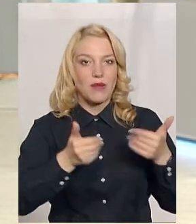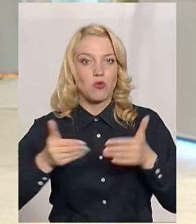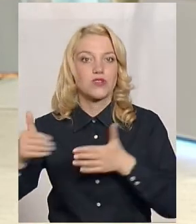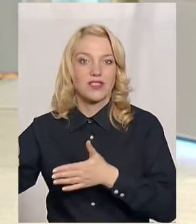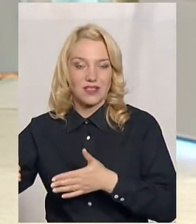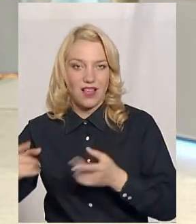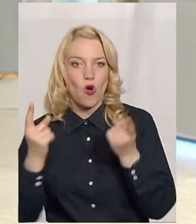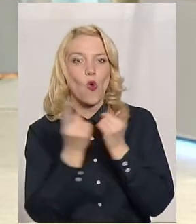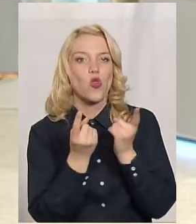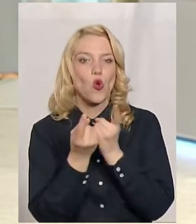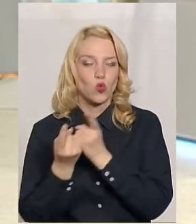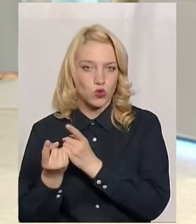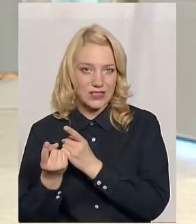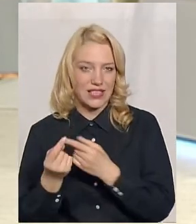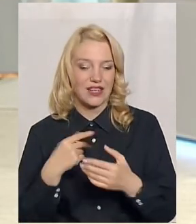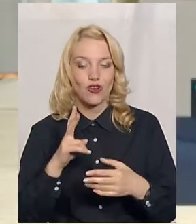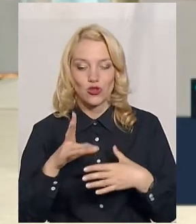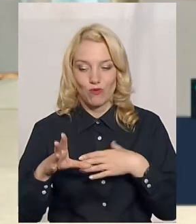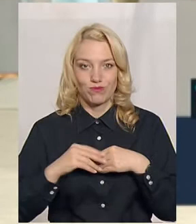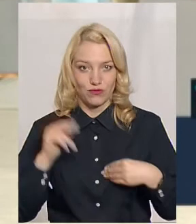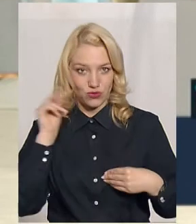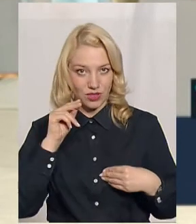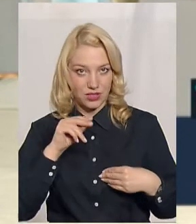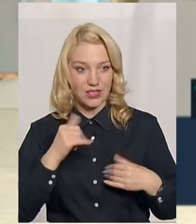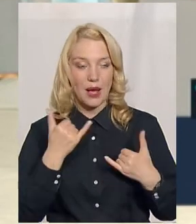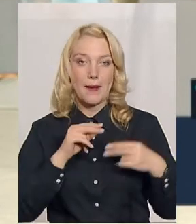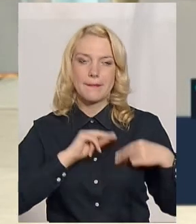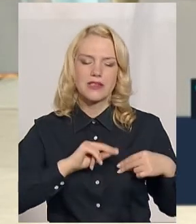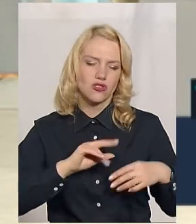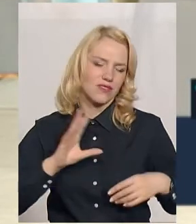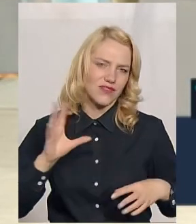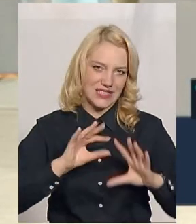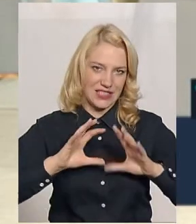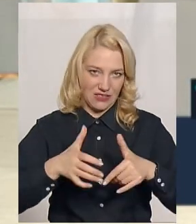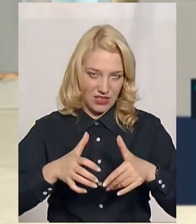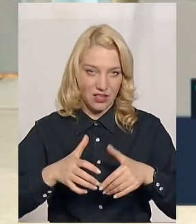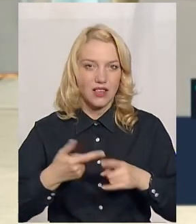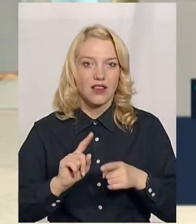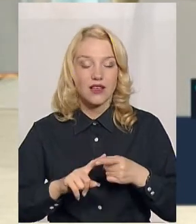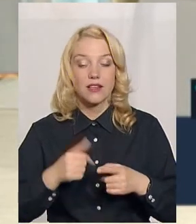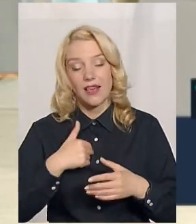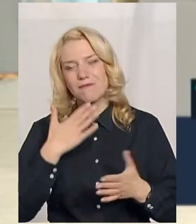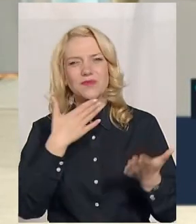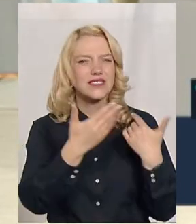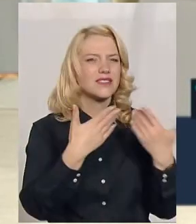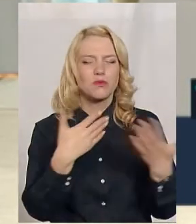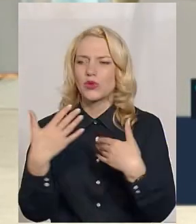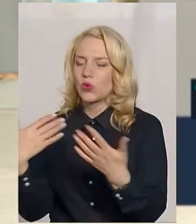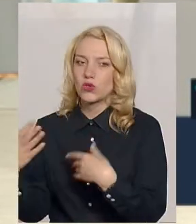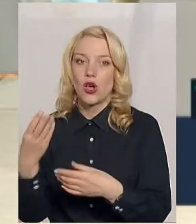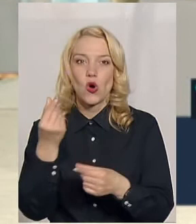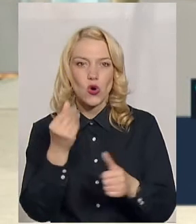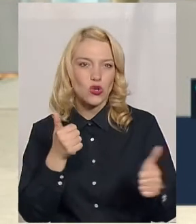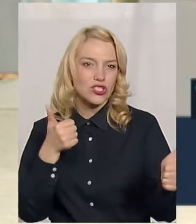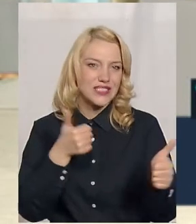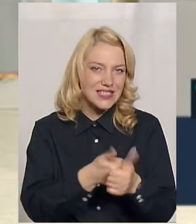працюють зі мною випускники, працюють в багатьох країнах світу. Я часто спілкуюсь. Принцип рушить за пацієнтом